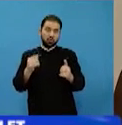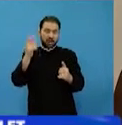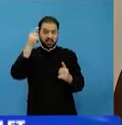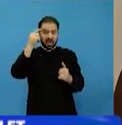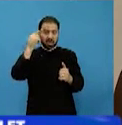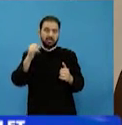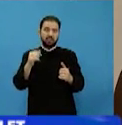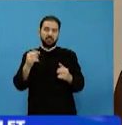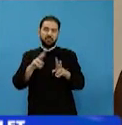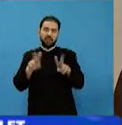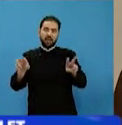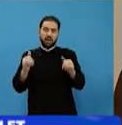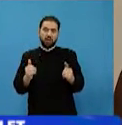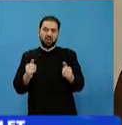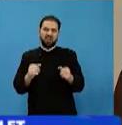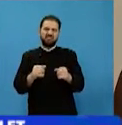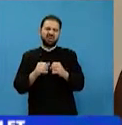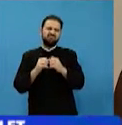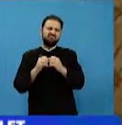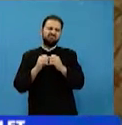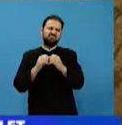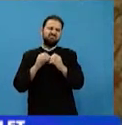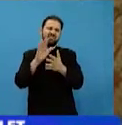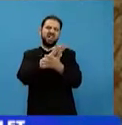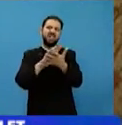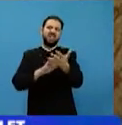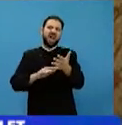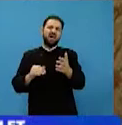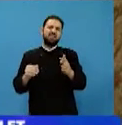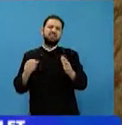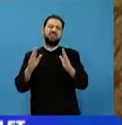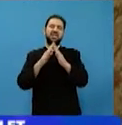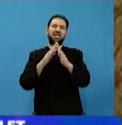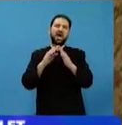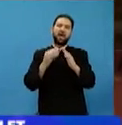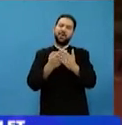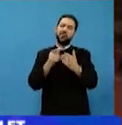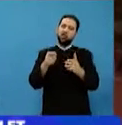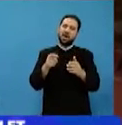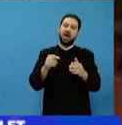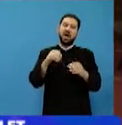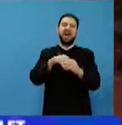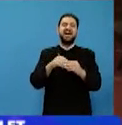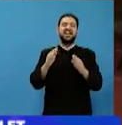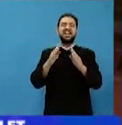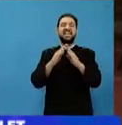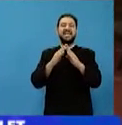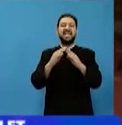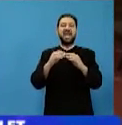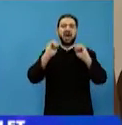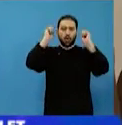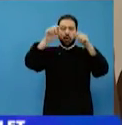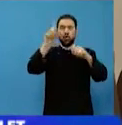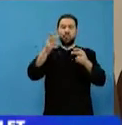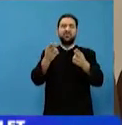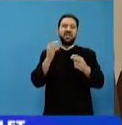gândit fratele acela că i s-a spurcat chilia în mănăstiri în chiliile monahilor nu intre femeile. Dar acesta a găsit-o